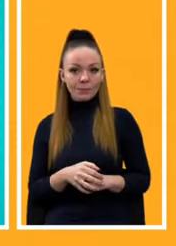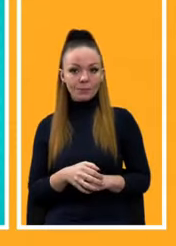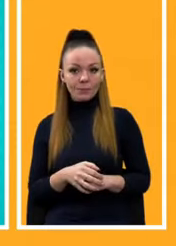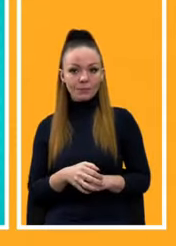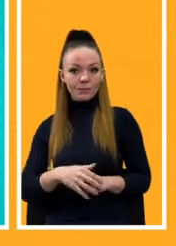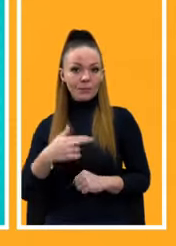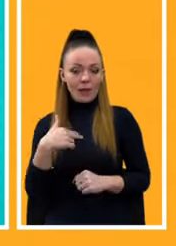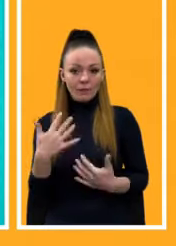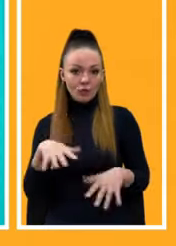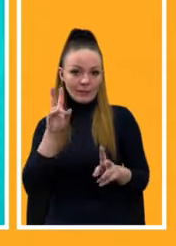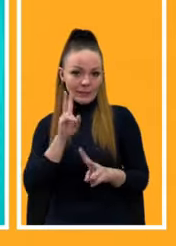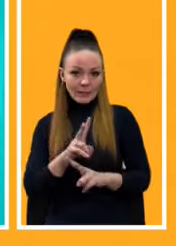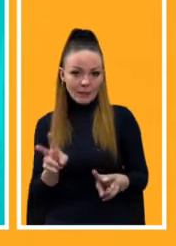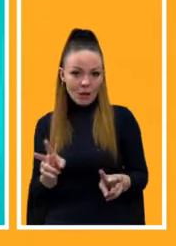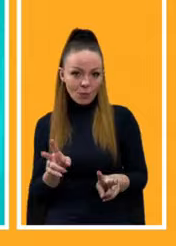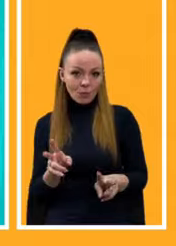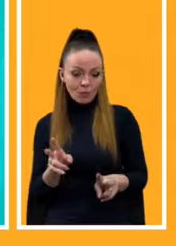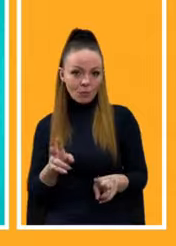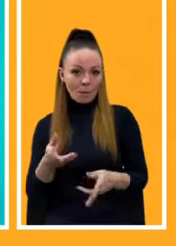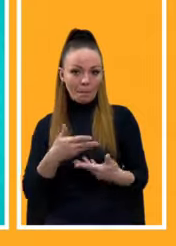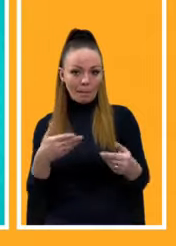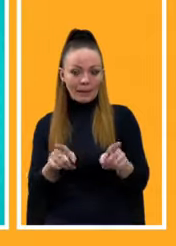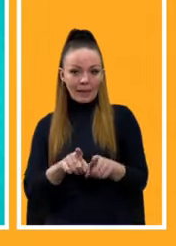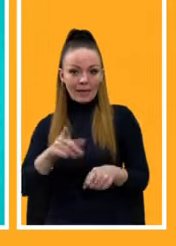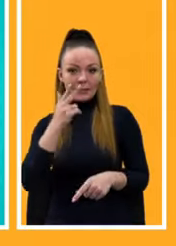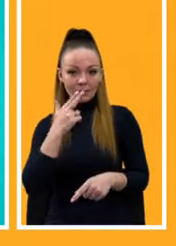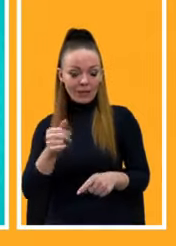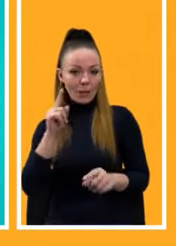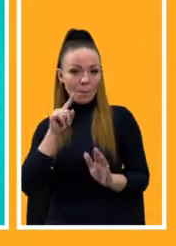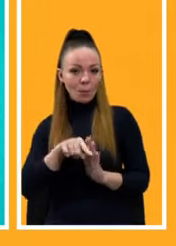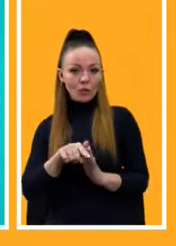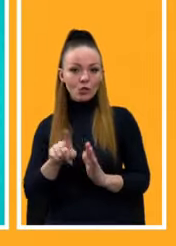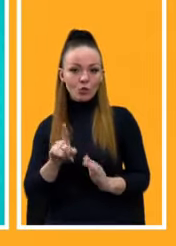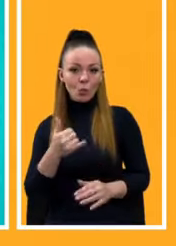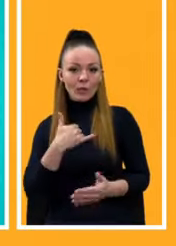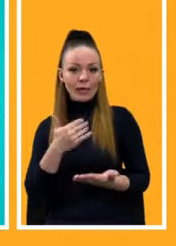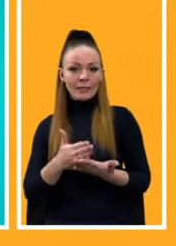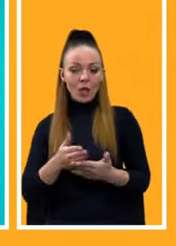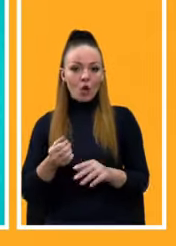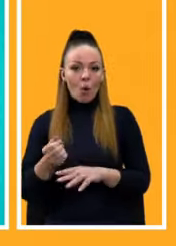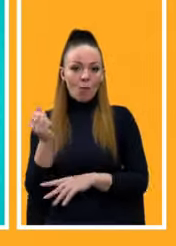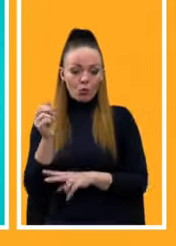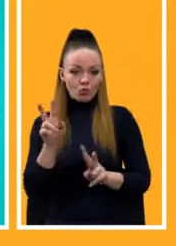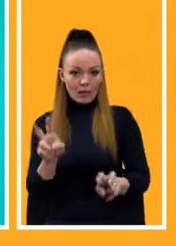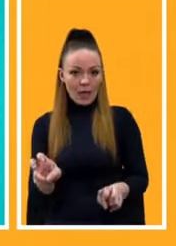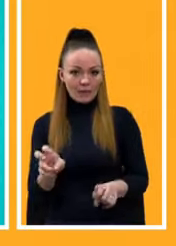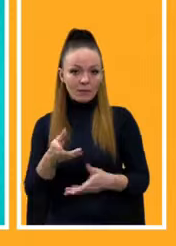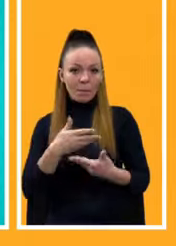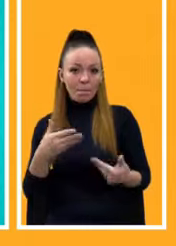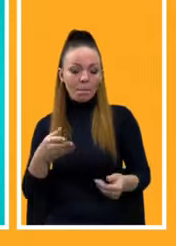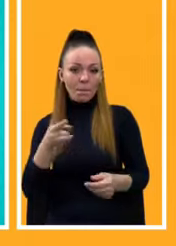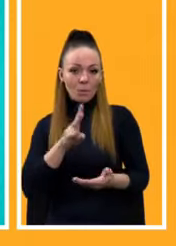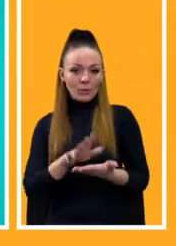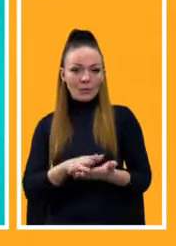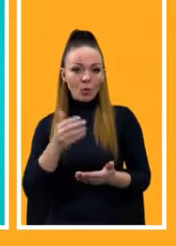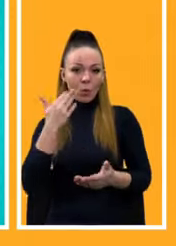я вже не знаю, як то. Ми так звикли до поняття, що у нас є робоча назва. Ми постійно весь цей термін, коли